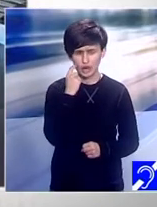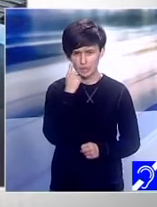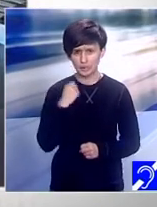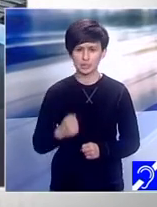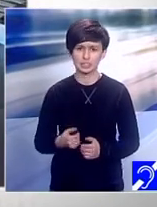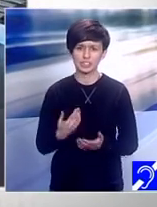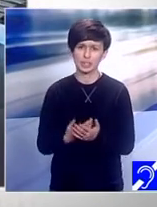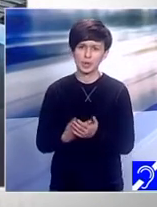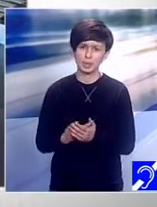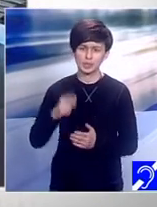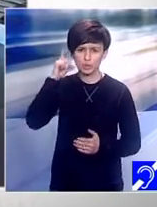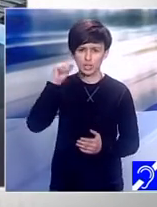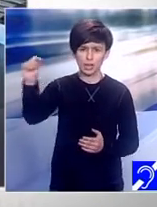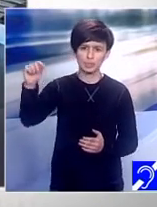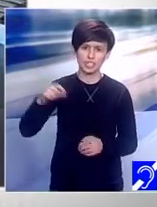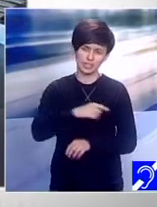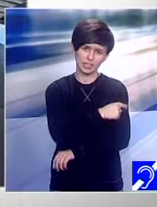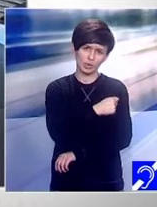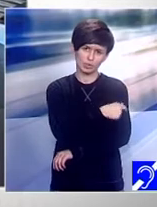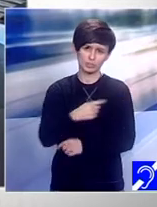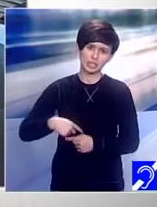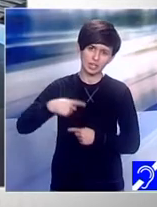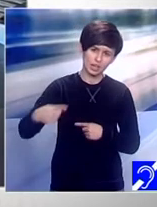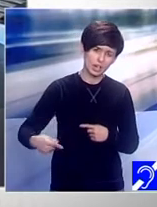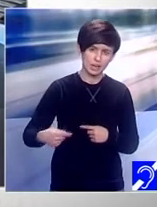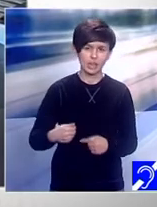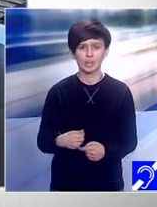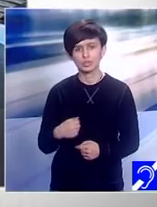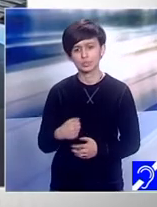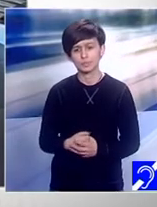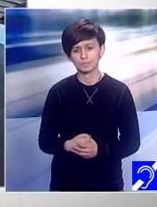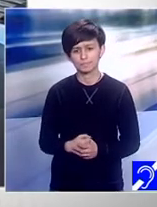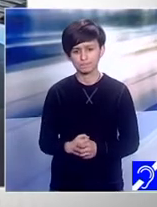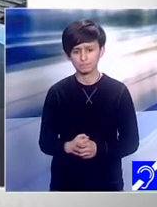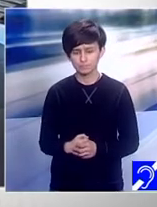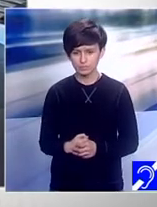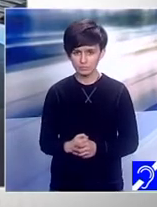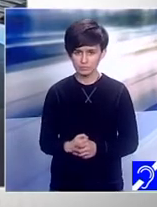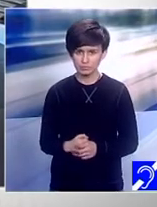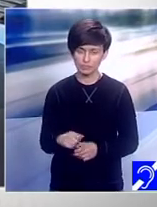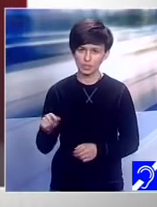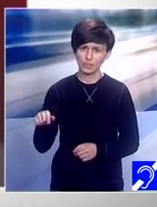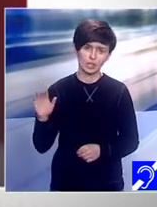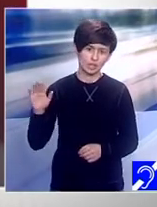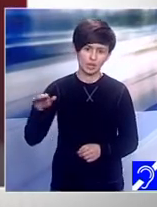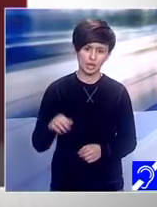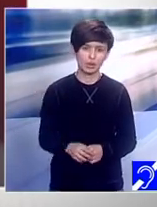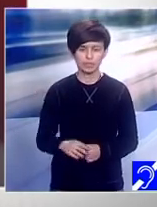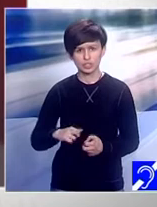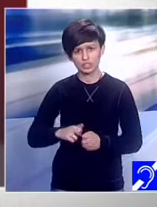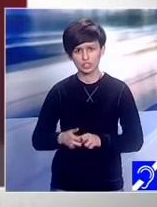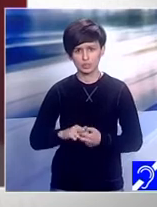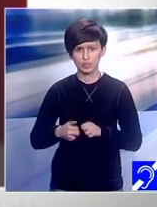să umblu dintr-un spital într-altul cu ei, având și probleme cardiace. S-au rezolvat aceste probleme